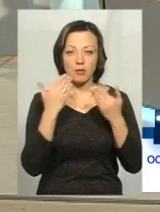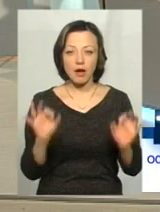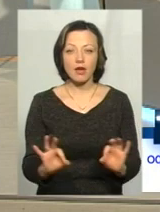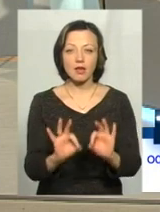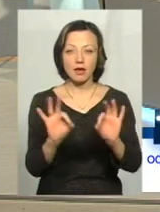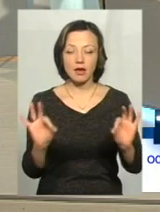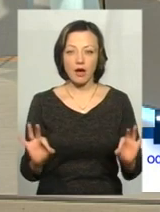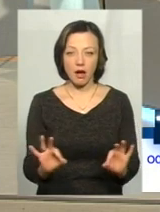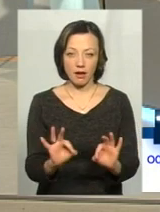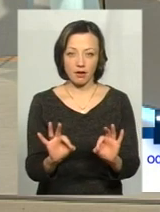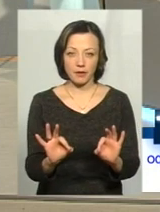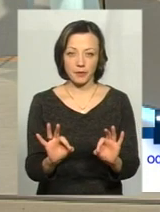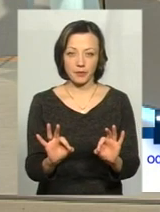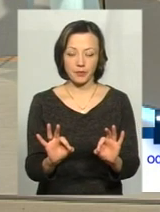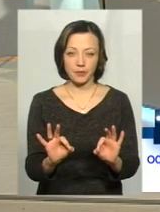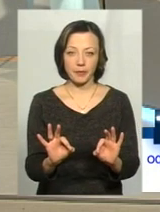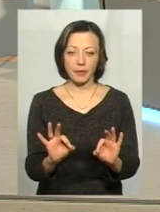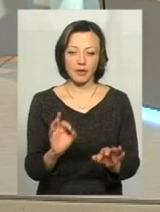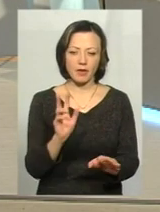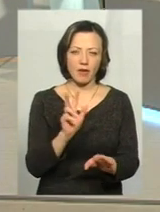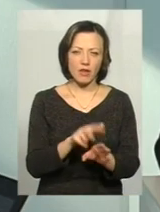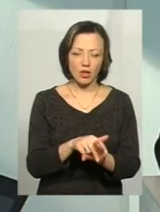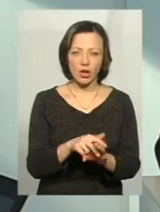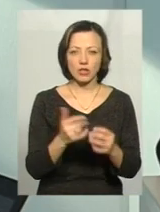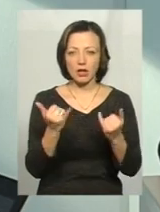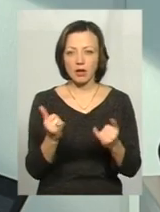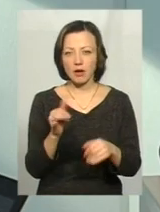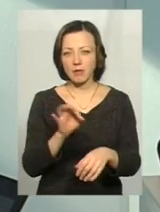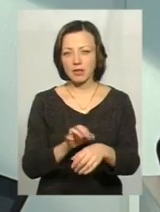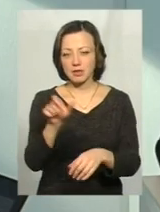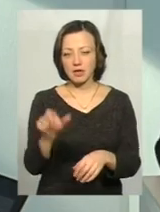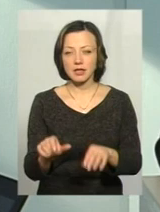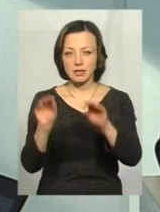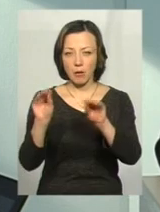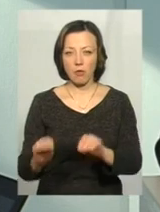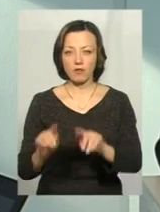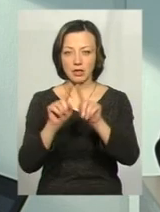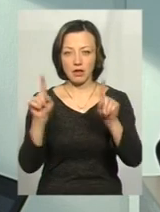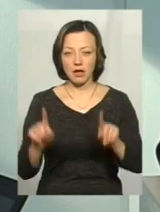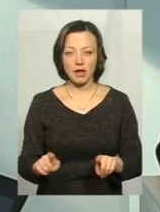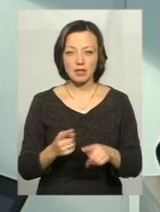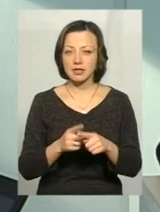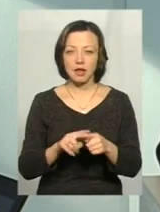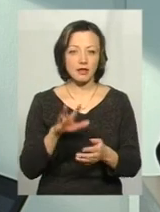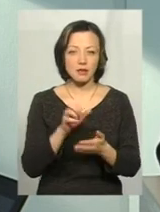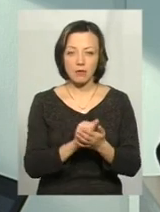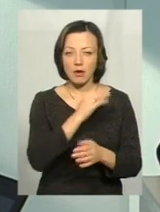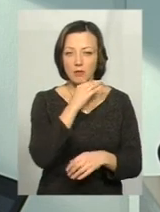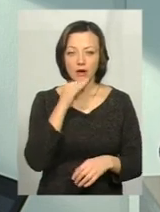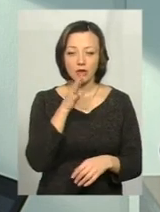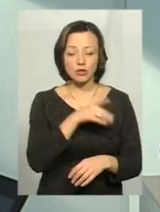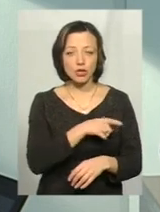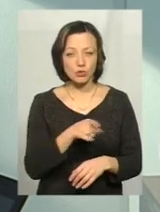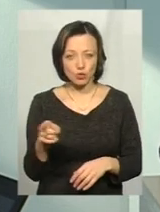навантаження для пацієнта заповнити все таки цю декларацію. Це не займає багато часу.